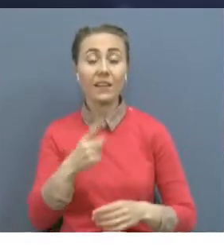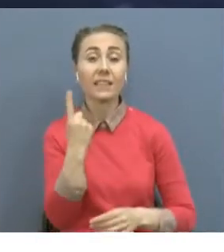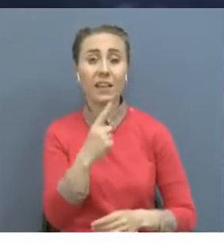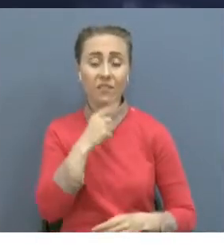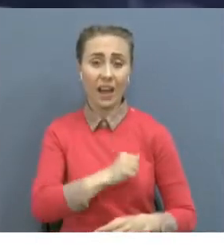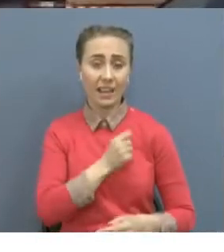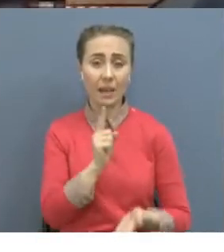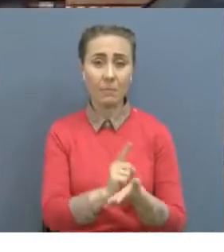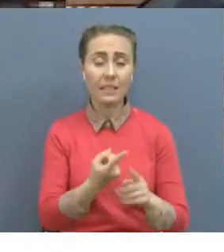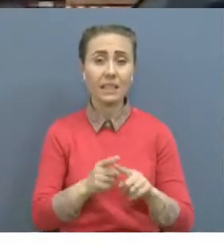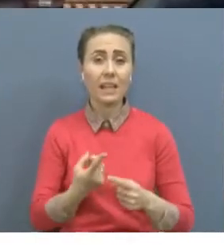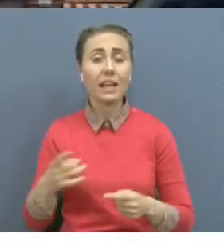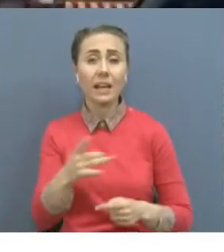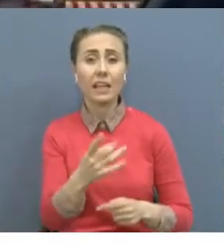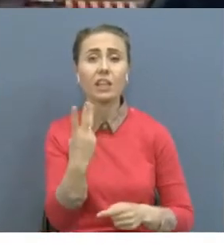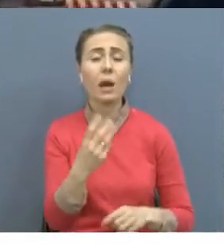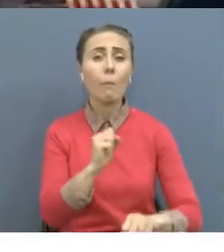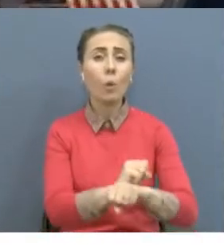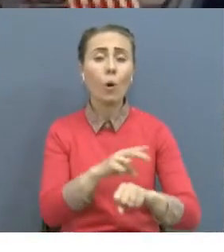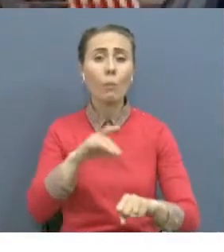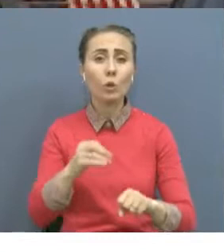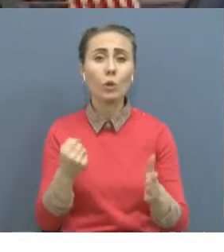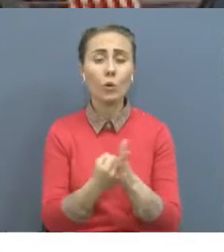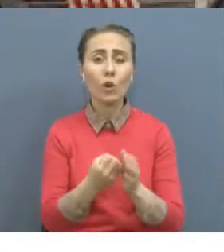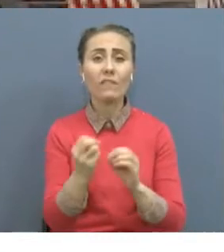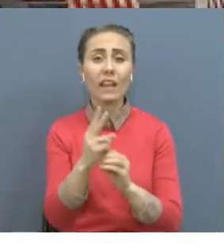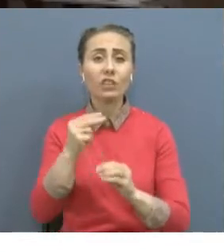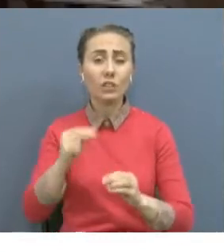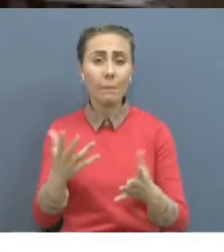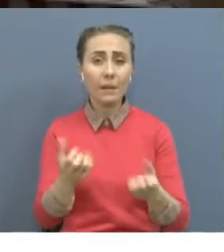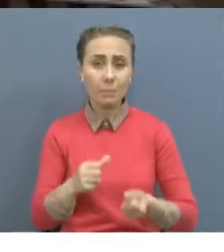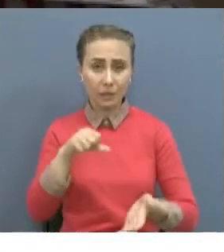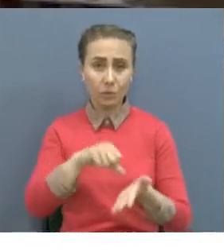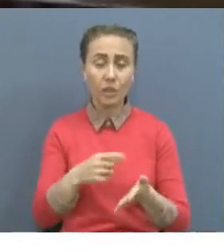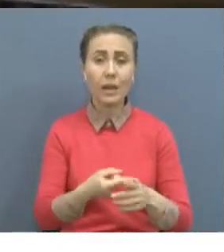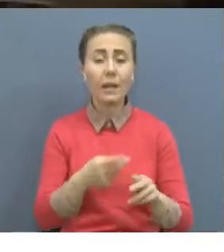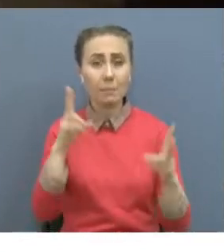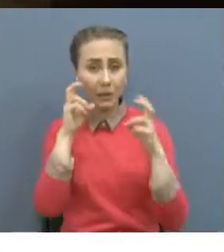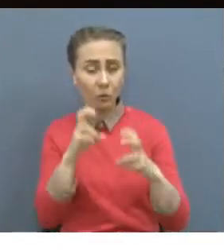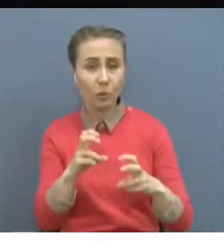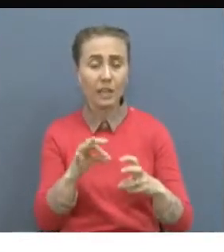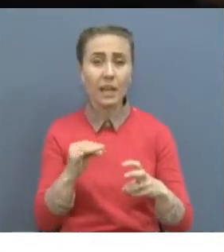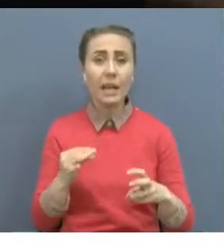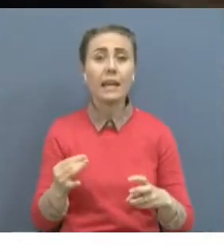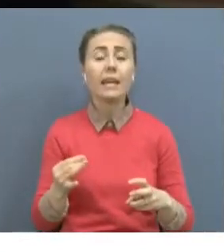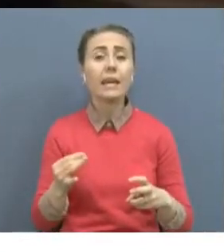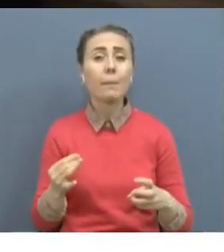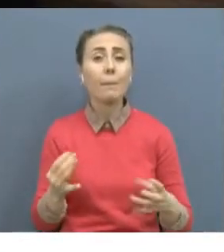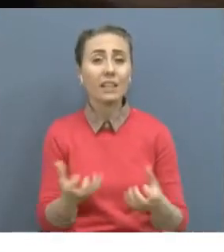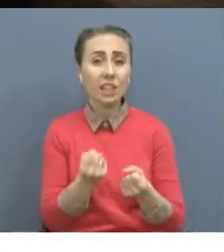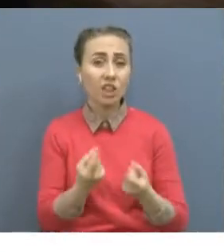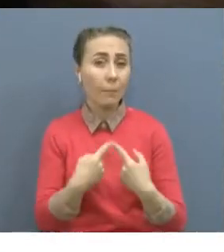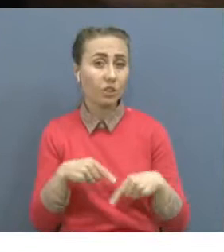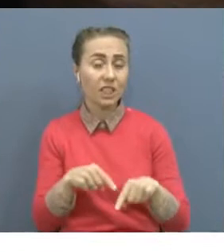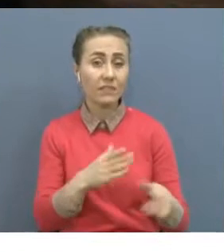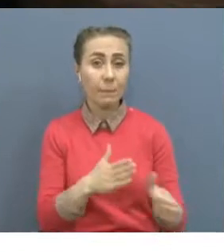орталығындағы үш блок пекетте 12 сааттан кезекшіліктерін атқарды. Сонымен қатар патрулде өсіне де арыласып, қаладағы қоғандық тәртіпті